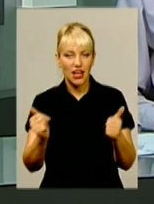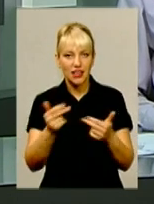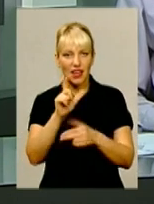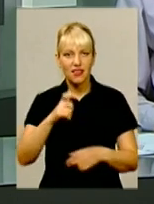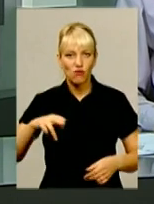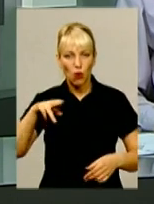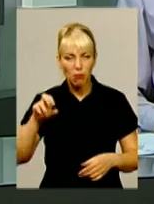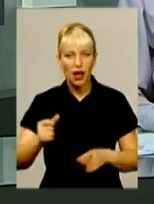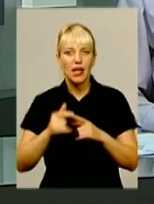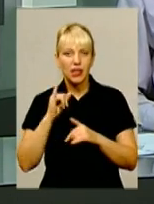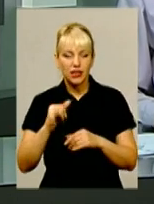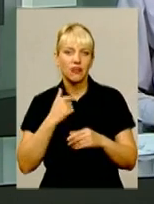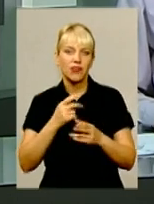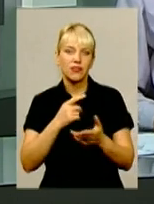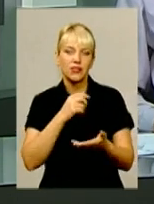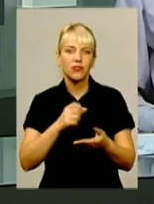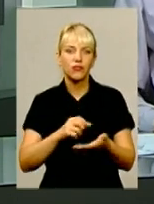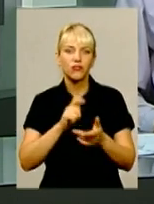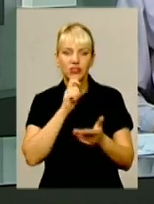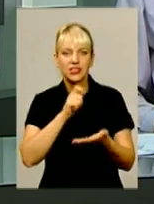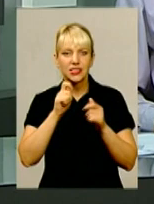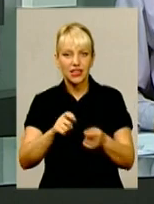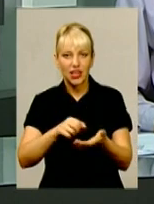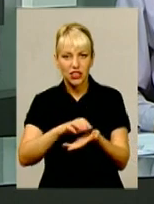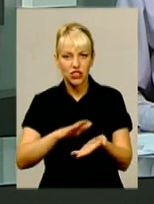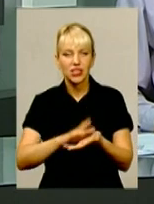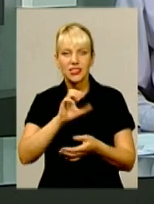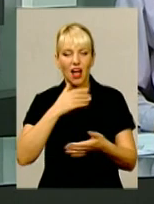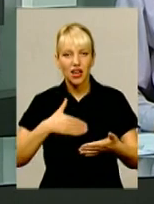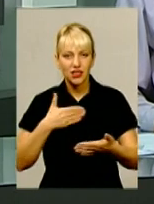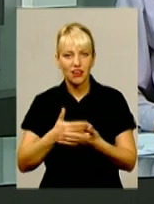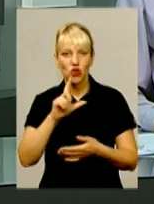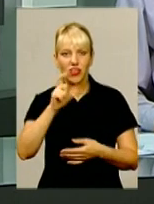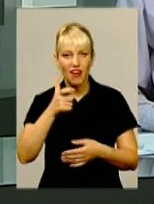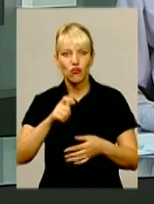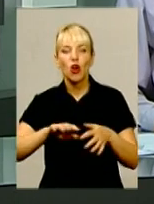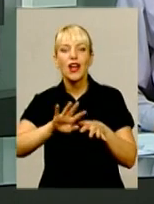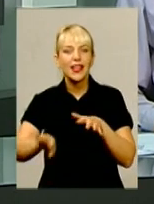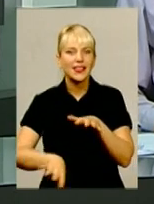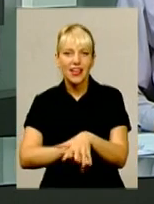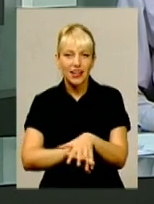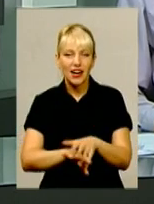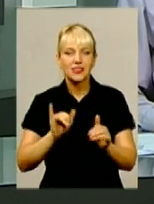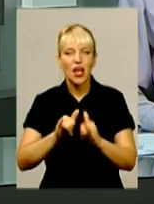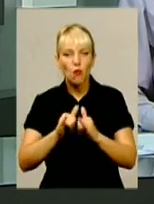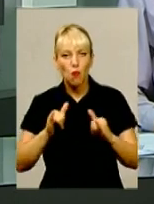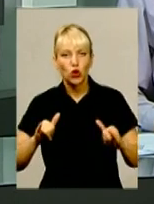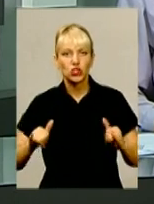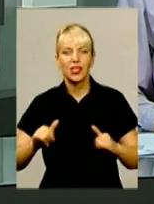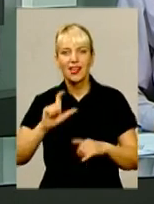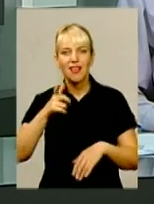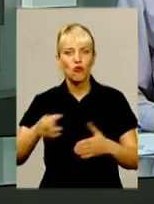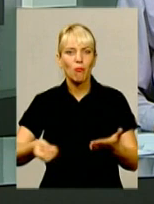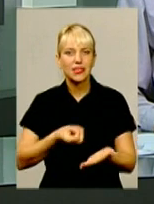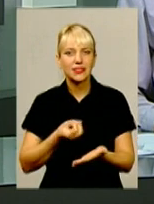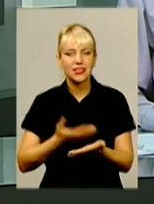і відзначила наш обласний центр за активну євроінтеграцію та поширення європейських ціностей. Як підтвердження, у Хмельницькій прибула